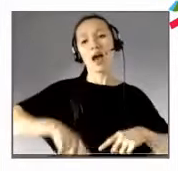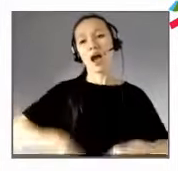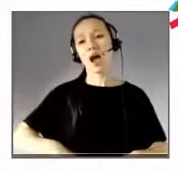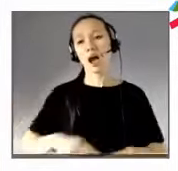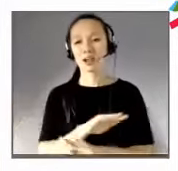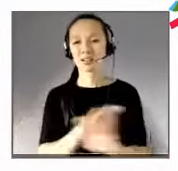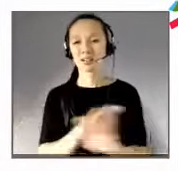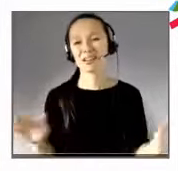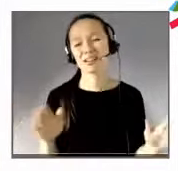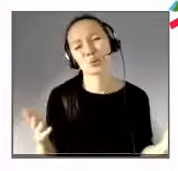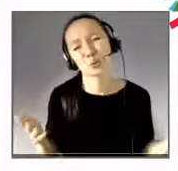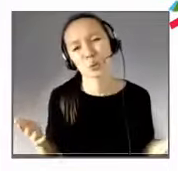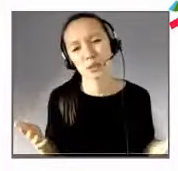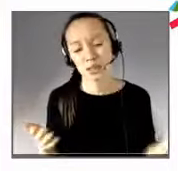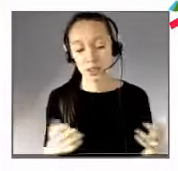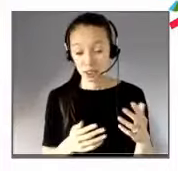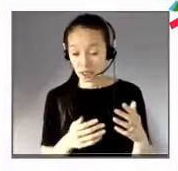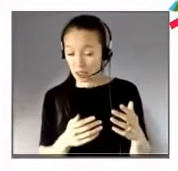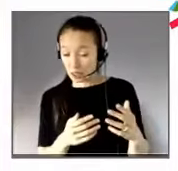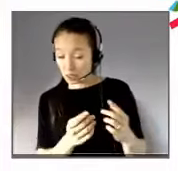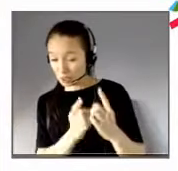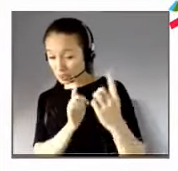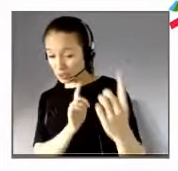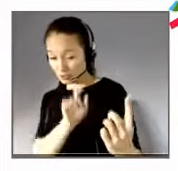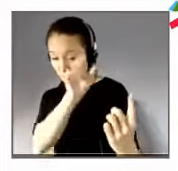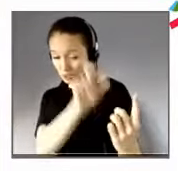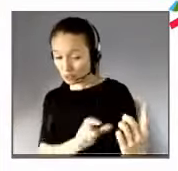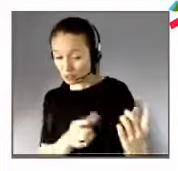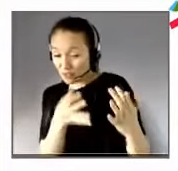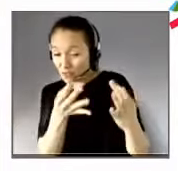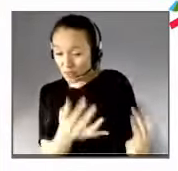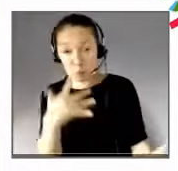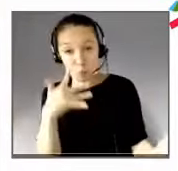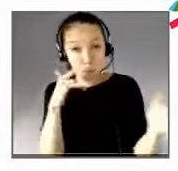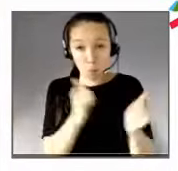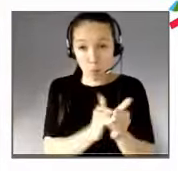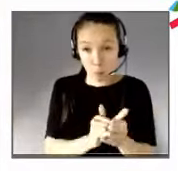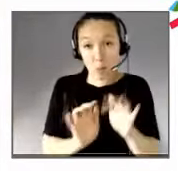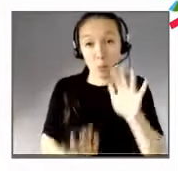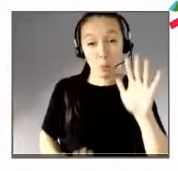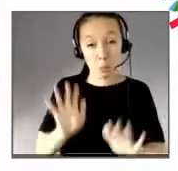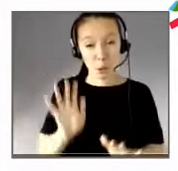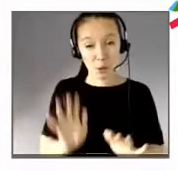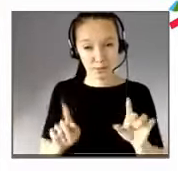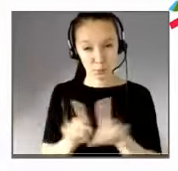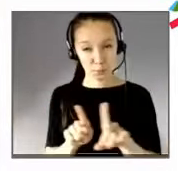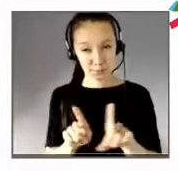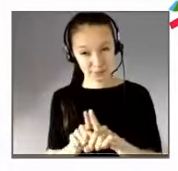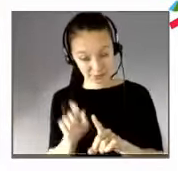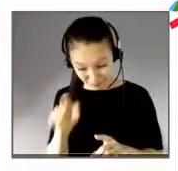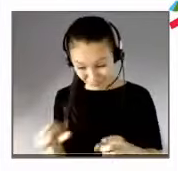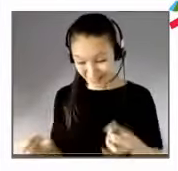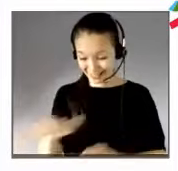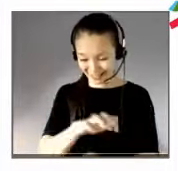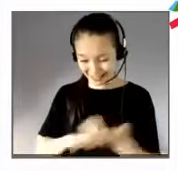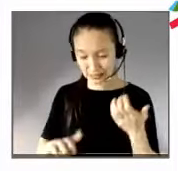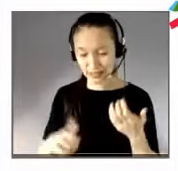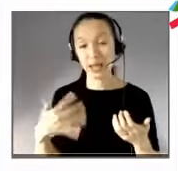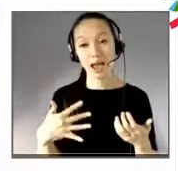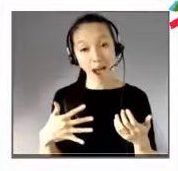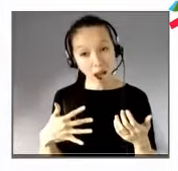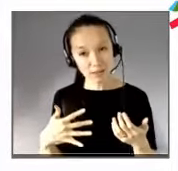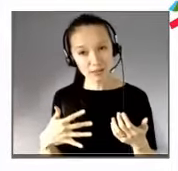face, ils ont peut-être quelqu'un qui est vulnérable parce qu ne le savent pas et c'est ça, pour moi, qui est super intéressant dans cette crise, c'est qu'on a redéfini la vulnérabilité, la